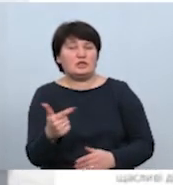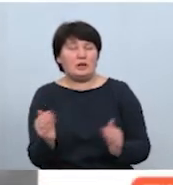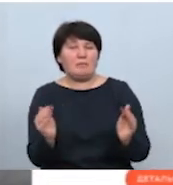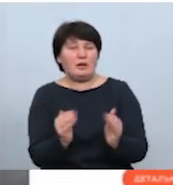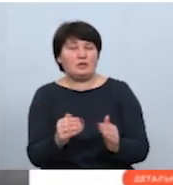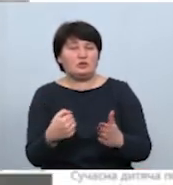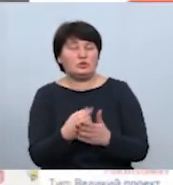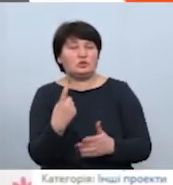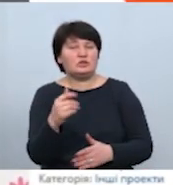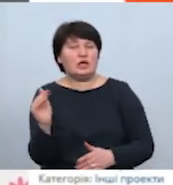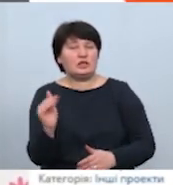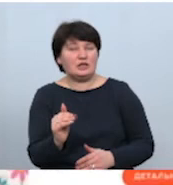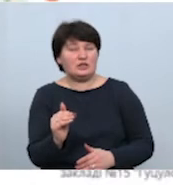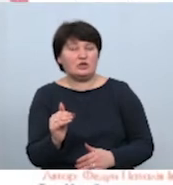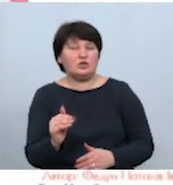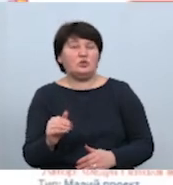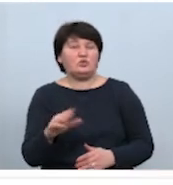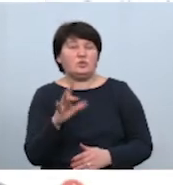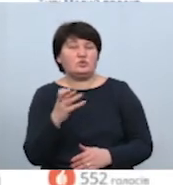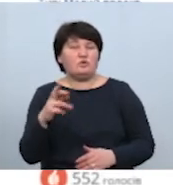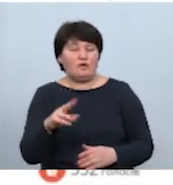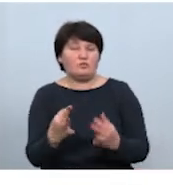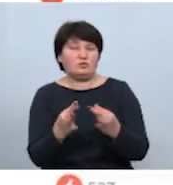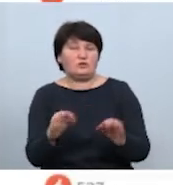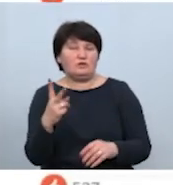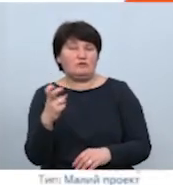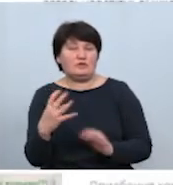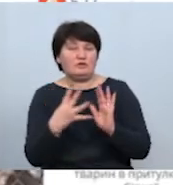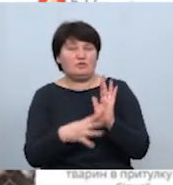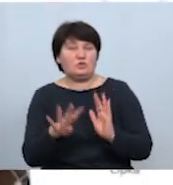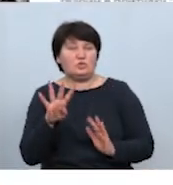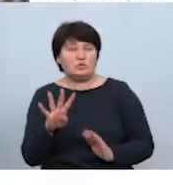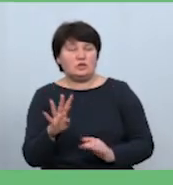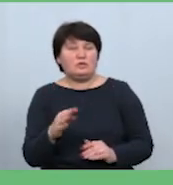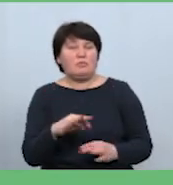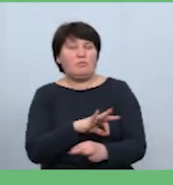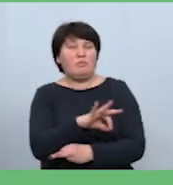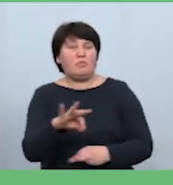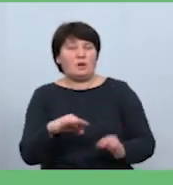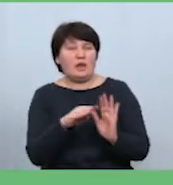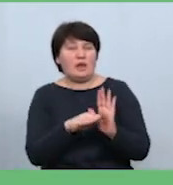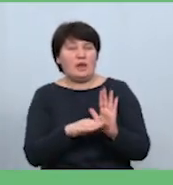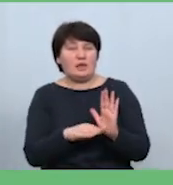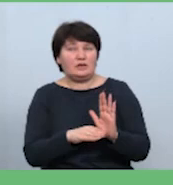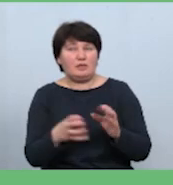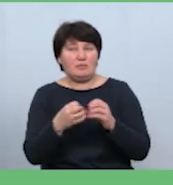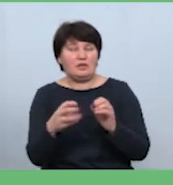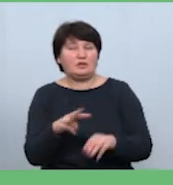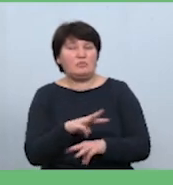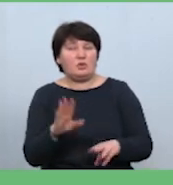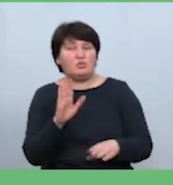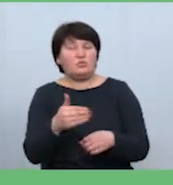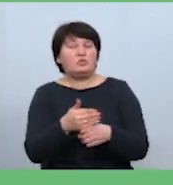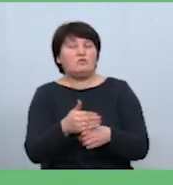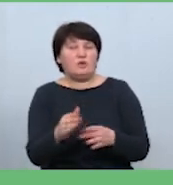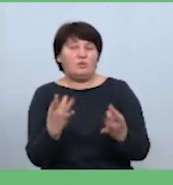до 100 тисяч. До голосування було допущено 294 проєкти. Ті 15 мільйонів і будуть виділені, просто